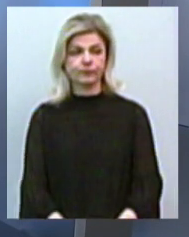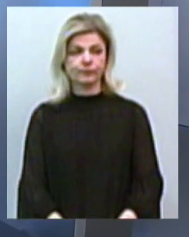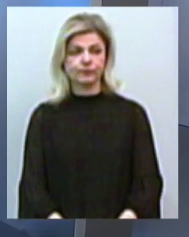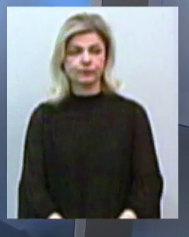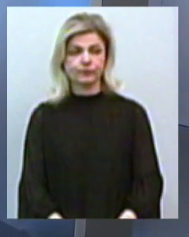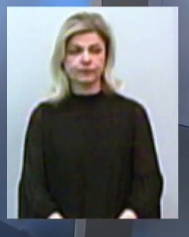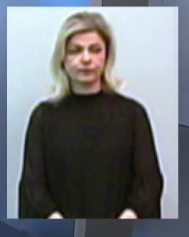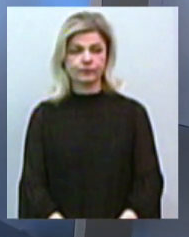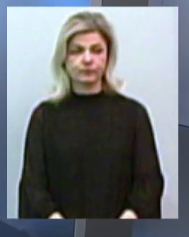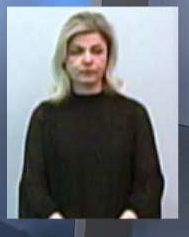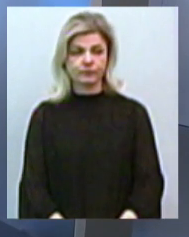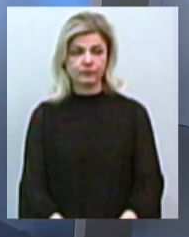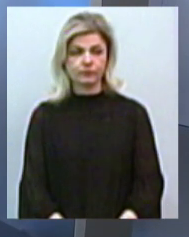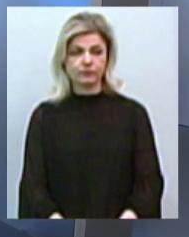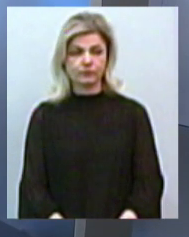Дякую. На все добре.